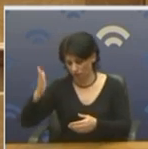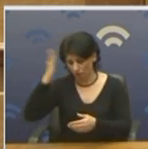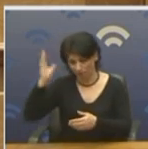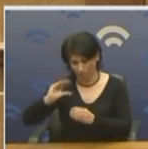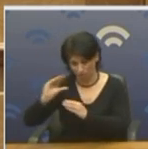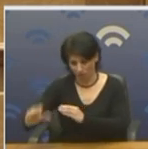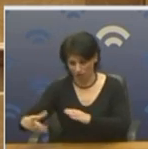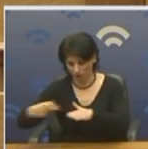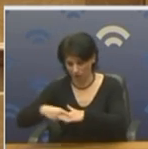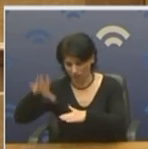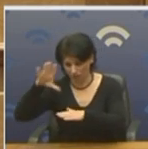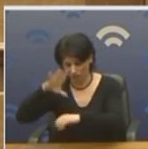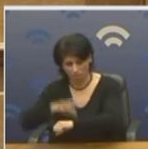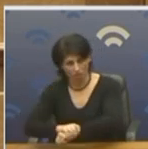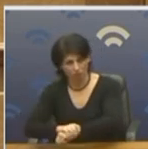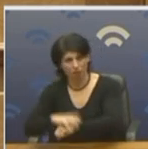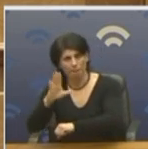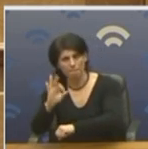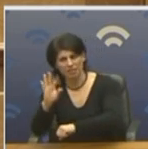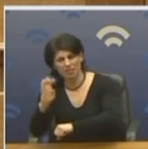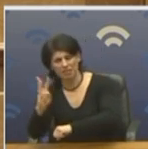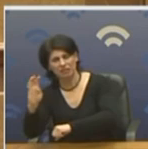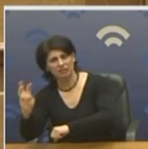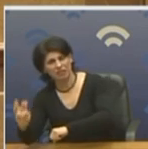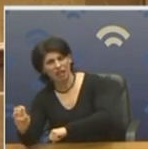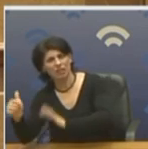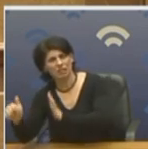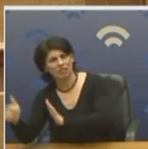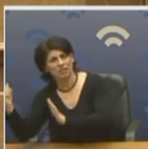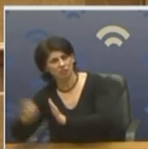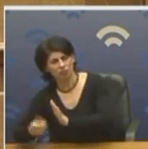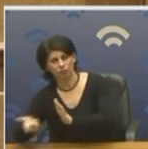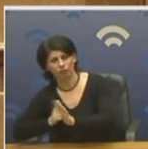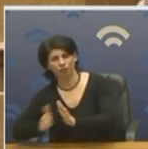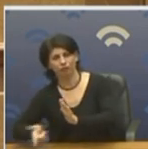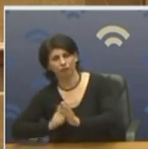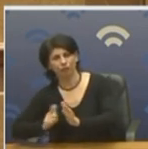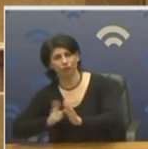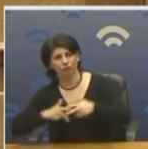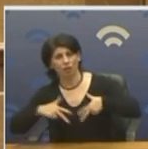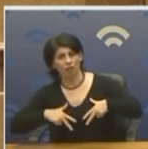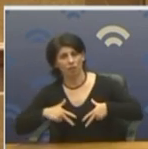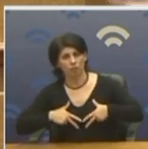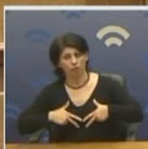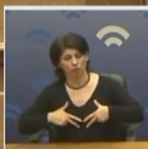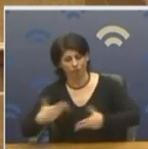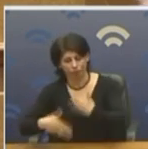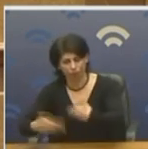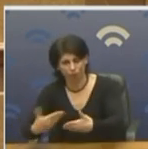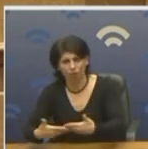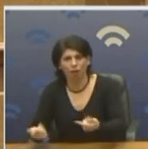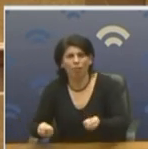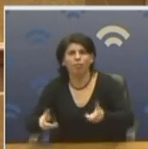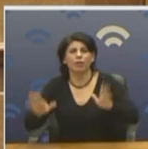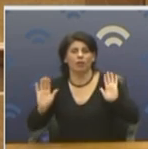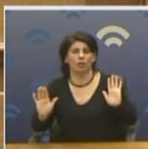δεσμεύσαν στην τράπεζα οι άνθρωποι, το 50, το 40, το 30, το 60%. Περιμένουν τα Υπουργεία σας να κινηθούν και δεν έχει γίνει κανένας. Όχι